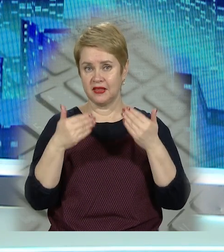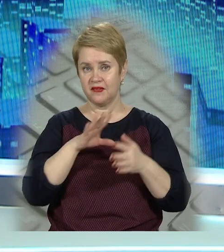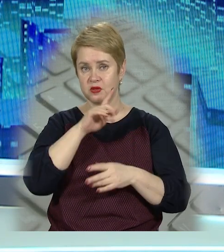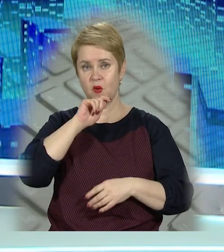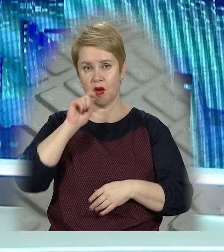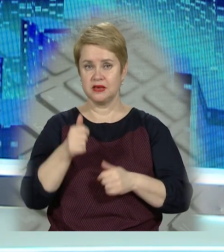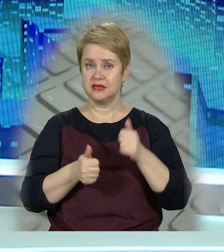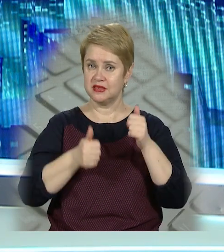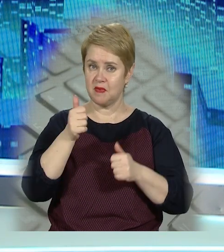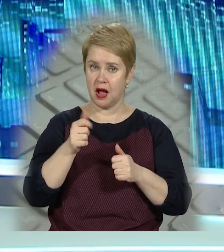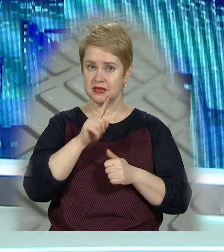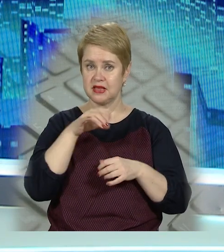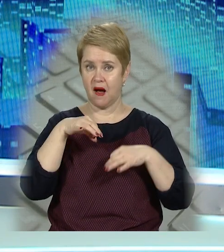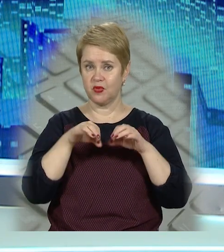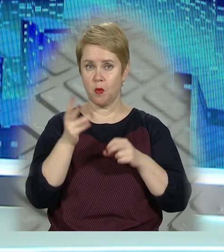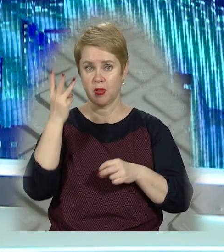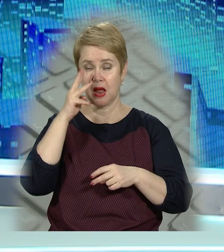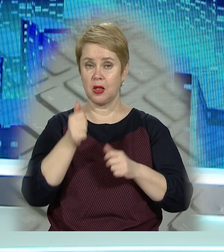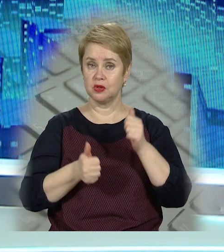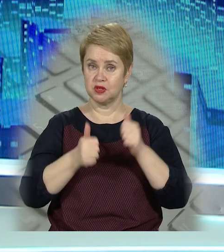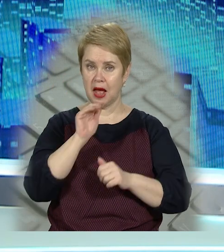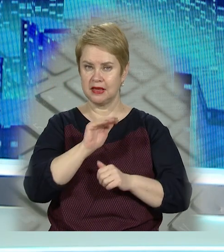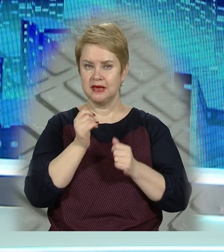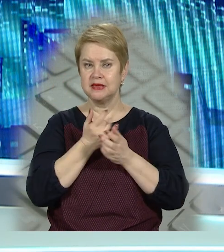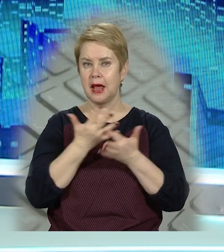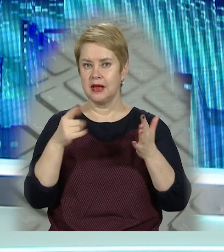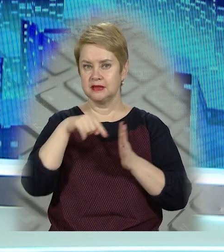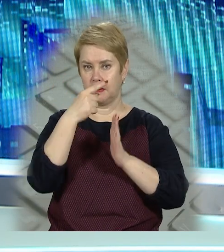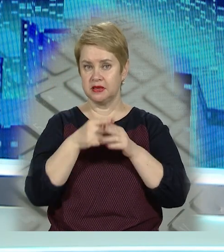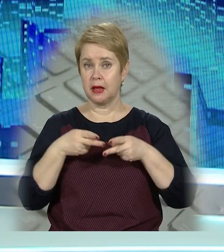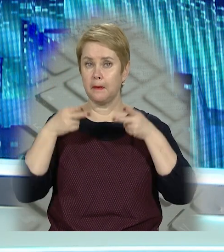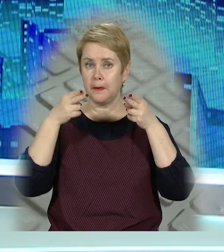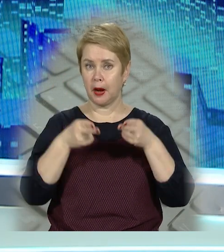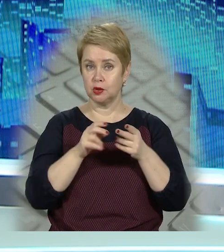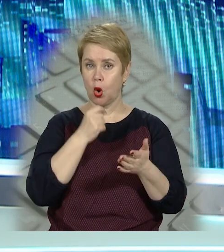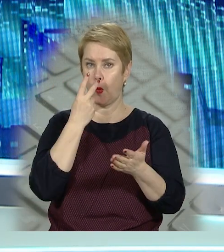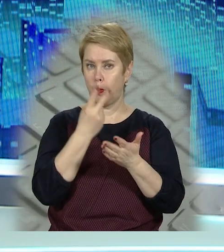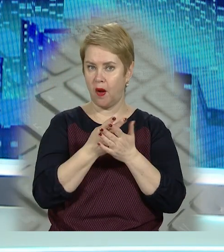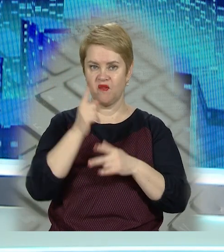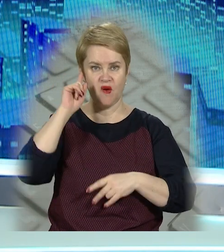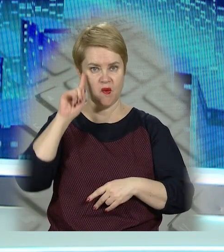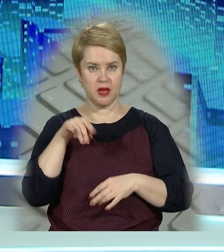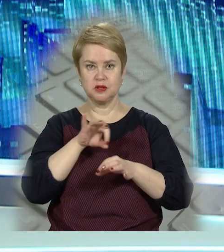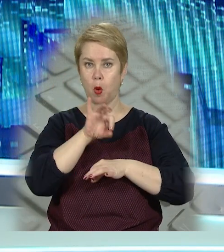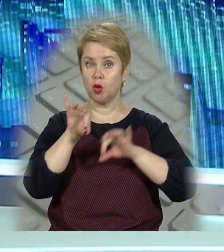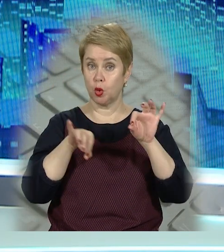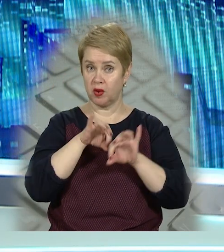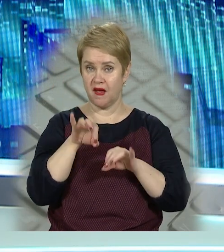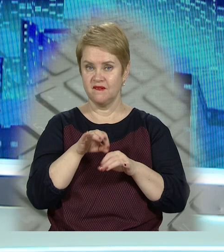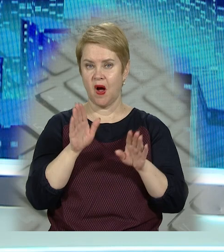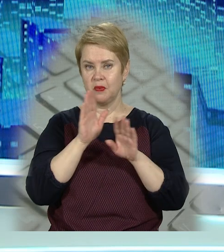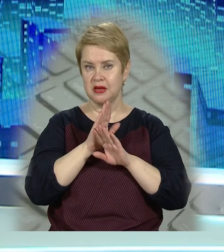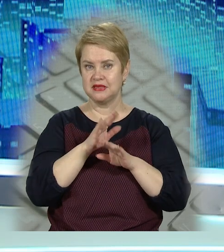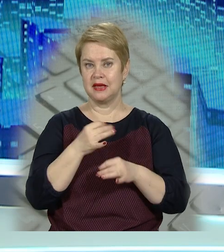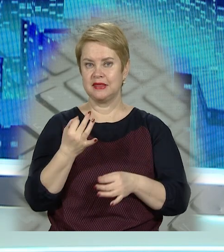всеукраїнських змагань із автомодельного спорту. Діти з різних міст приїхали, аби продемонструвати вміння змоделювання. В